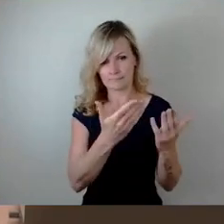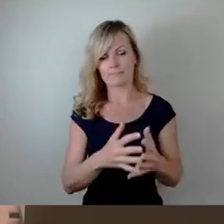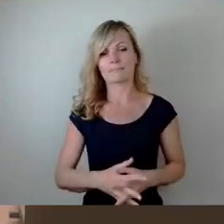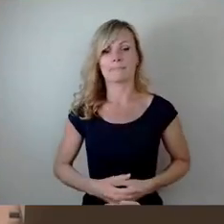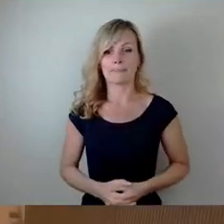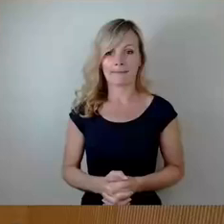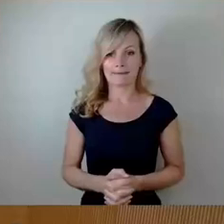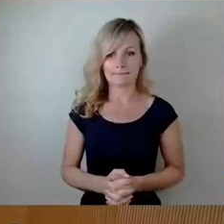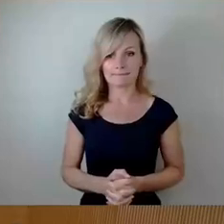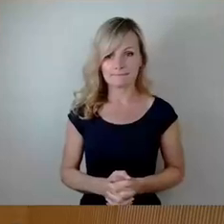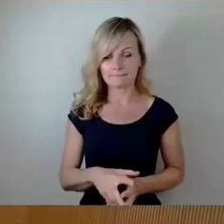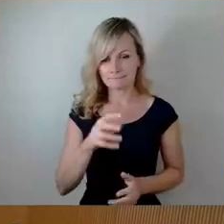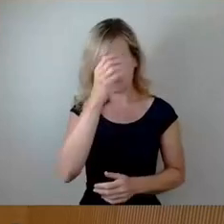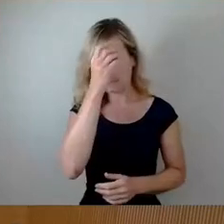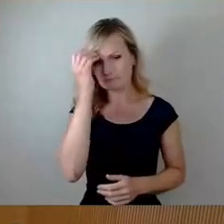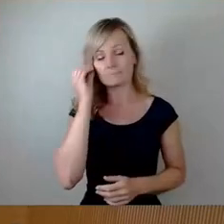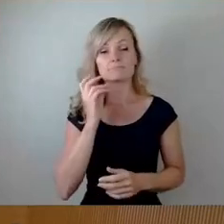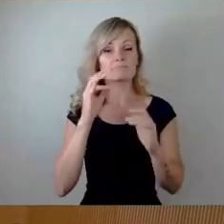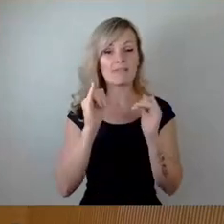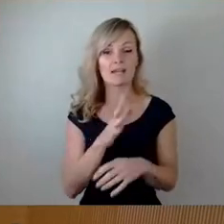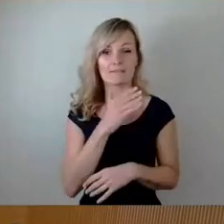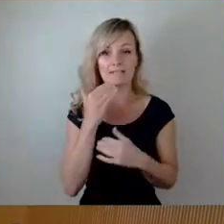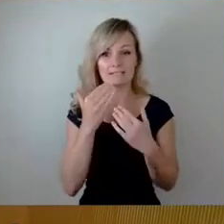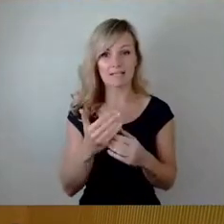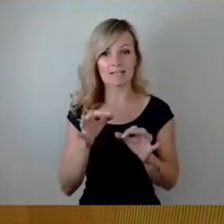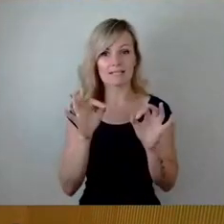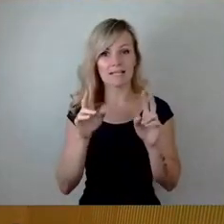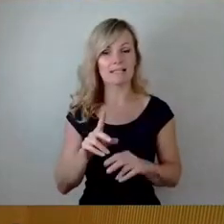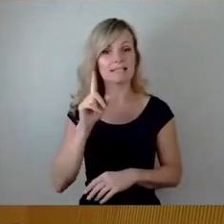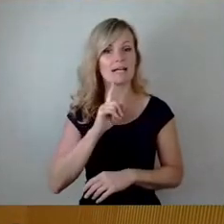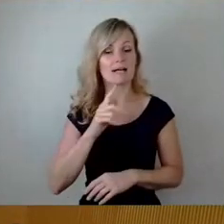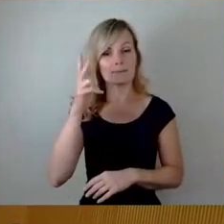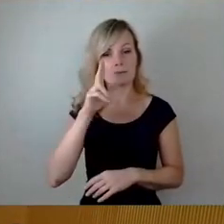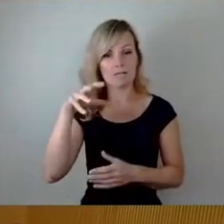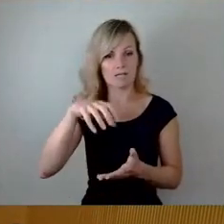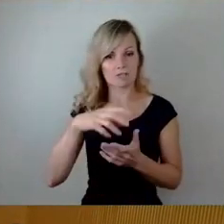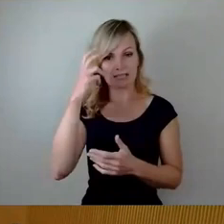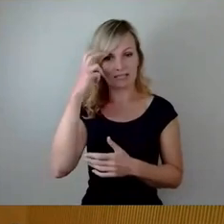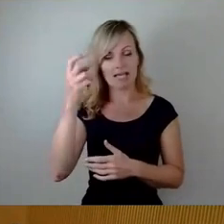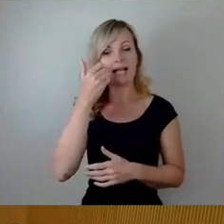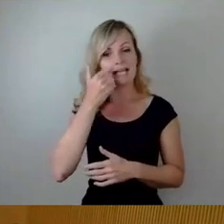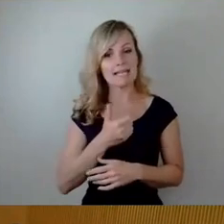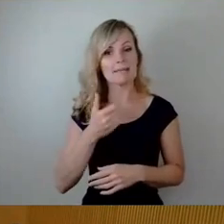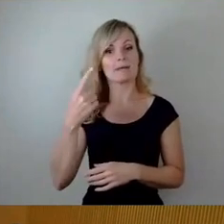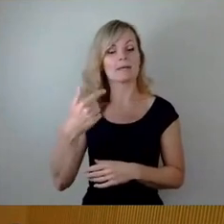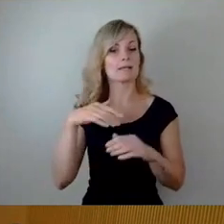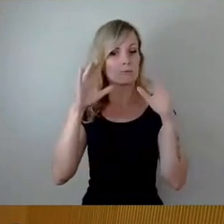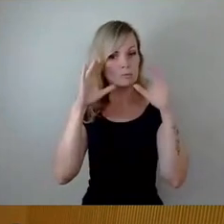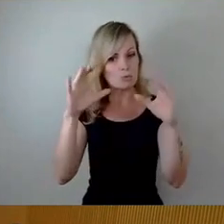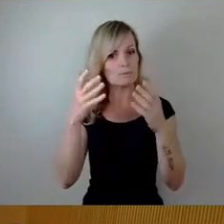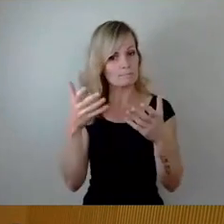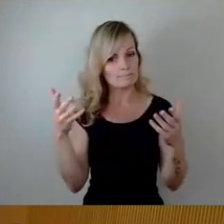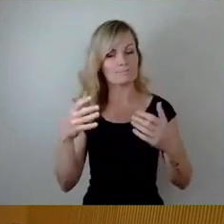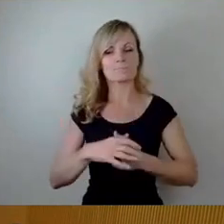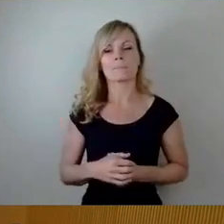Einbringung. Ja, vielen Dank. Meine sehr geehrten Damen und Herren Stadträte, liebe Zuhörende. Man könnte